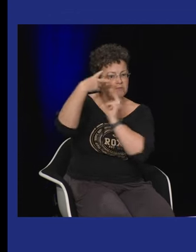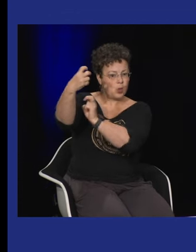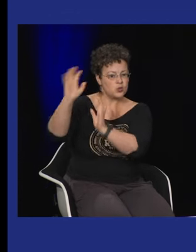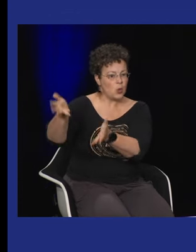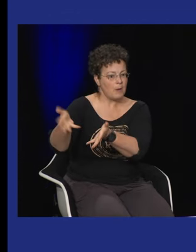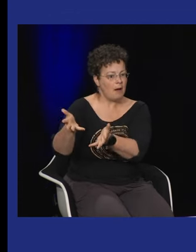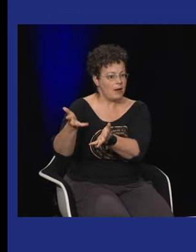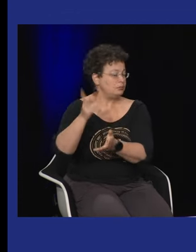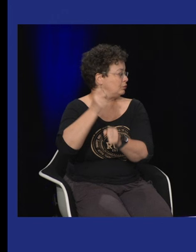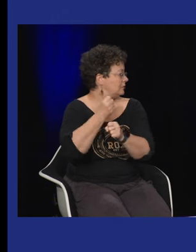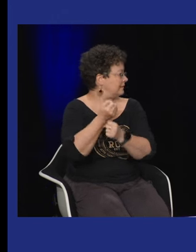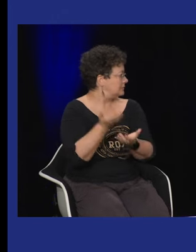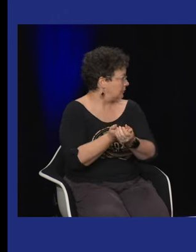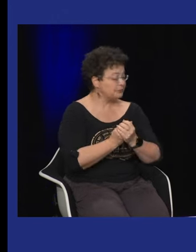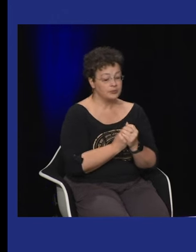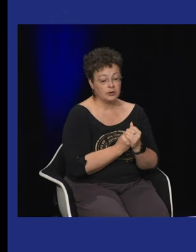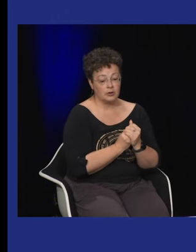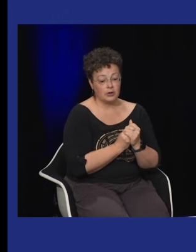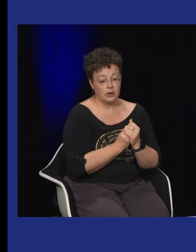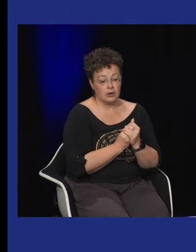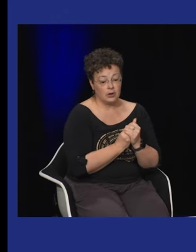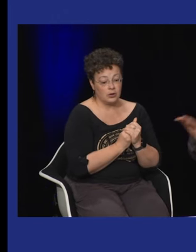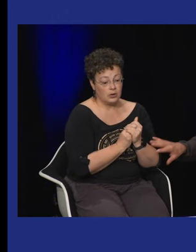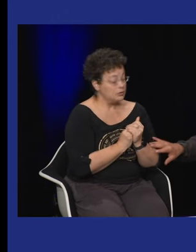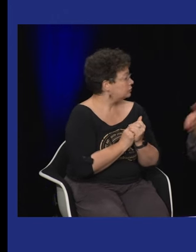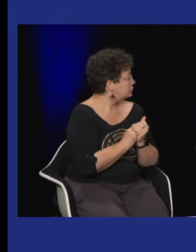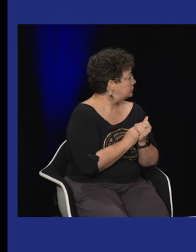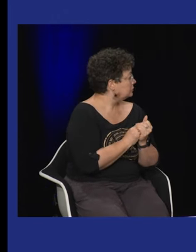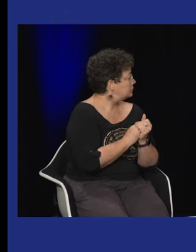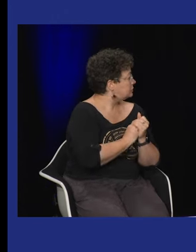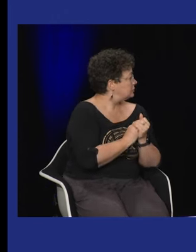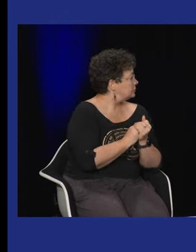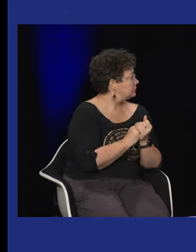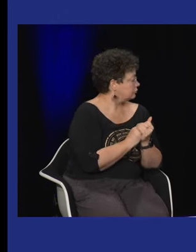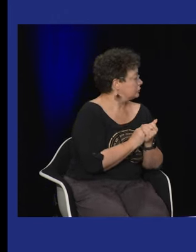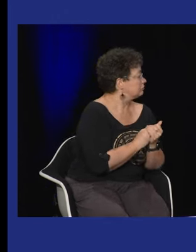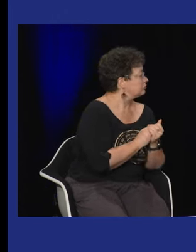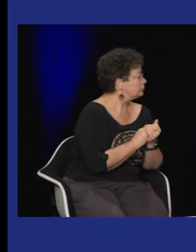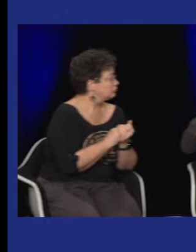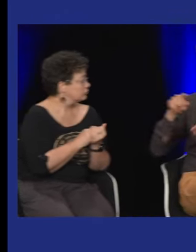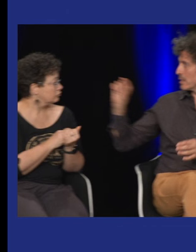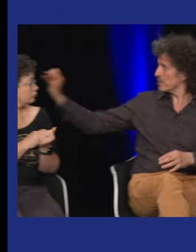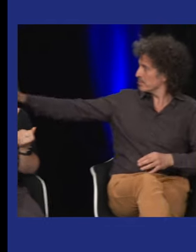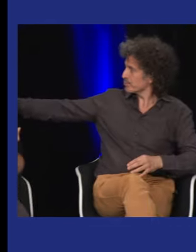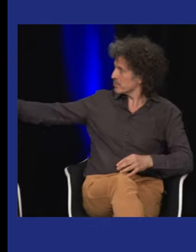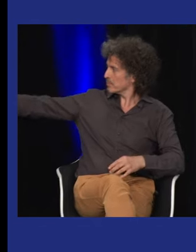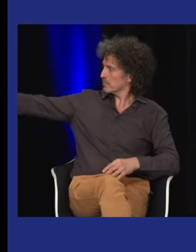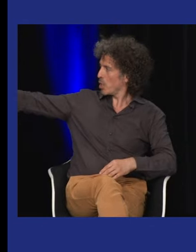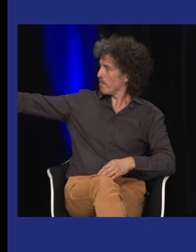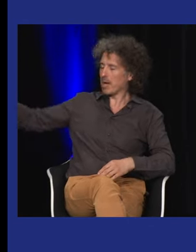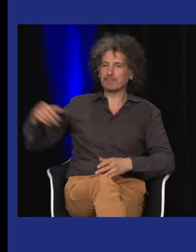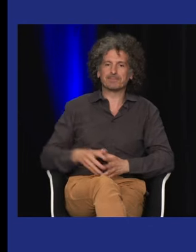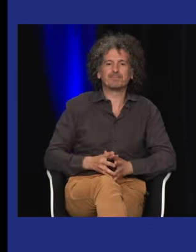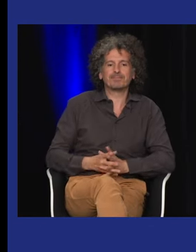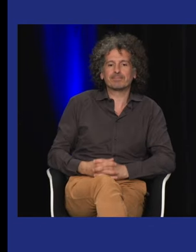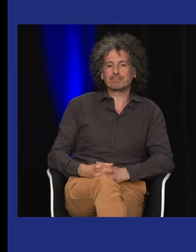sourds est-ce qu'on peut les donner à voir pour les entendants et comment on les donne à voir ou à entendre il y a aussi un site internet où on peut